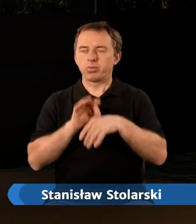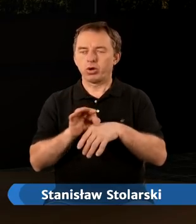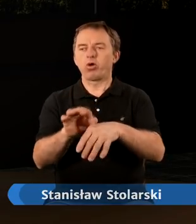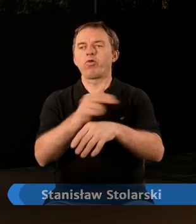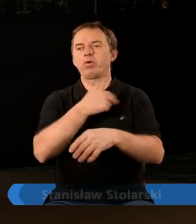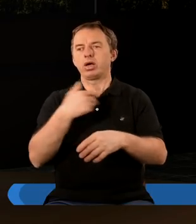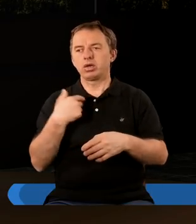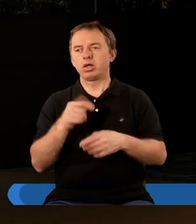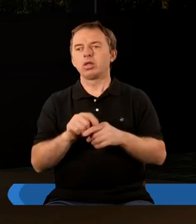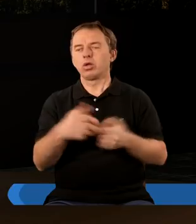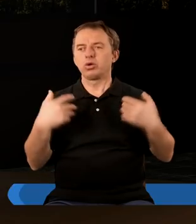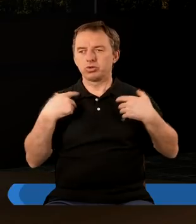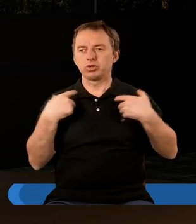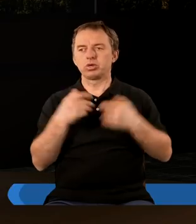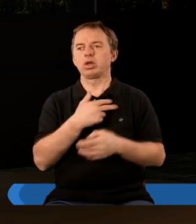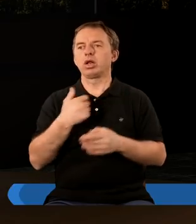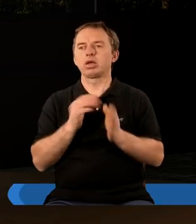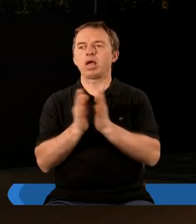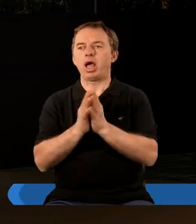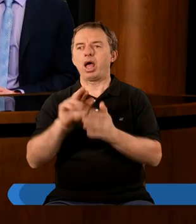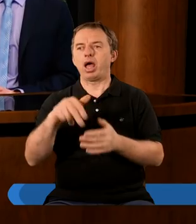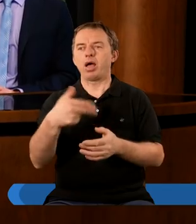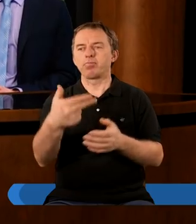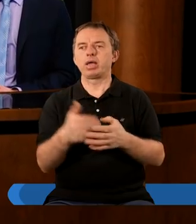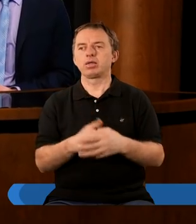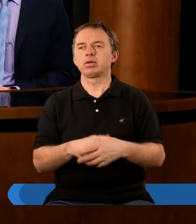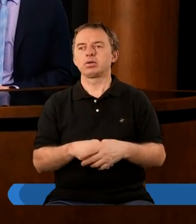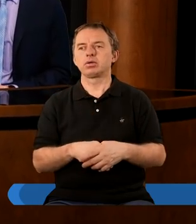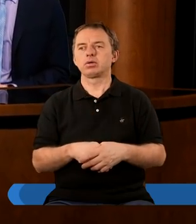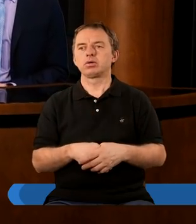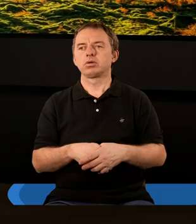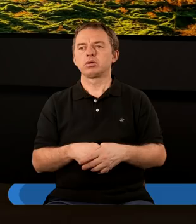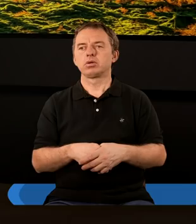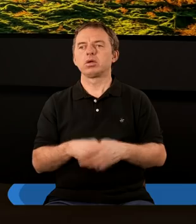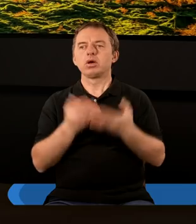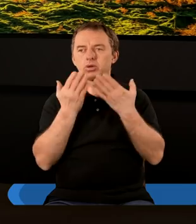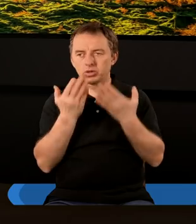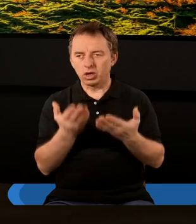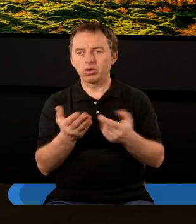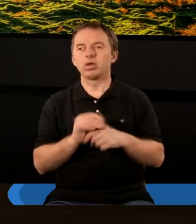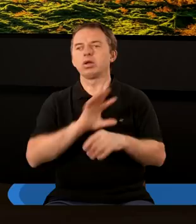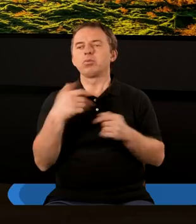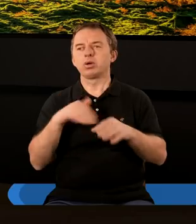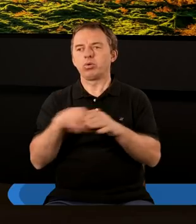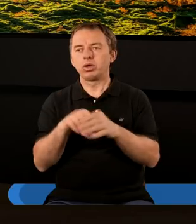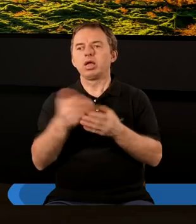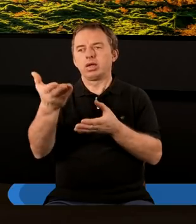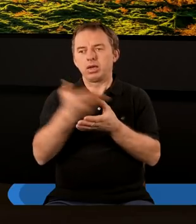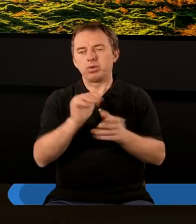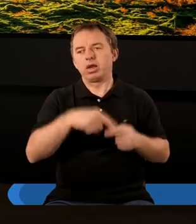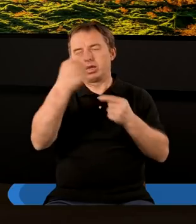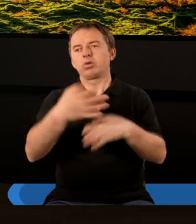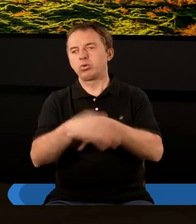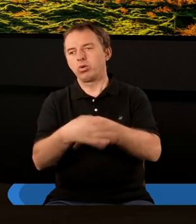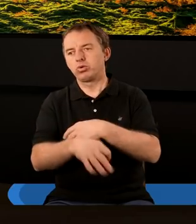Poprowadź nas, proszę, do naszej Ojczyzny. Amen. Amen. Dziękuję, że byliście razem z nami i zapraszam